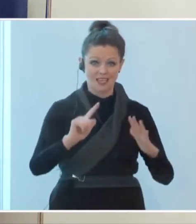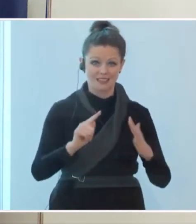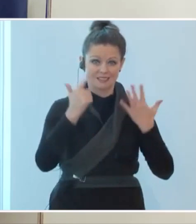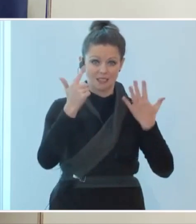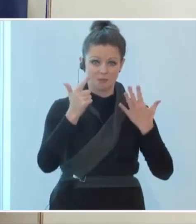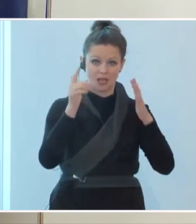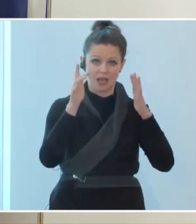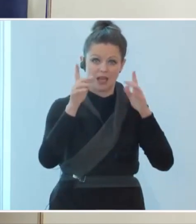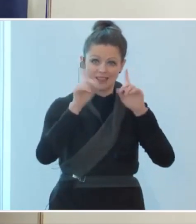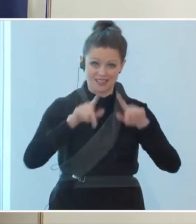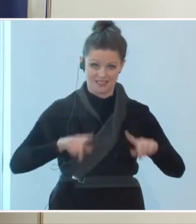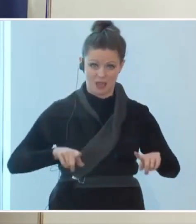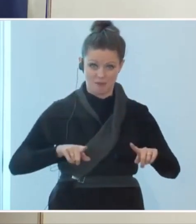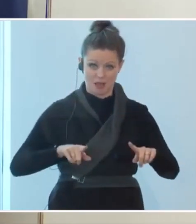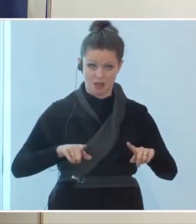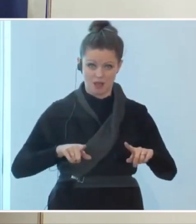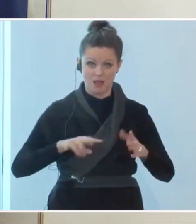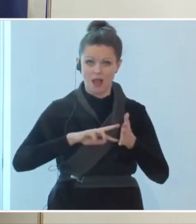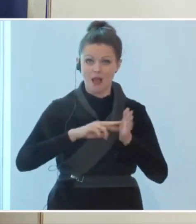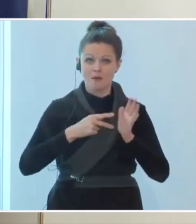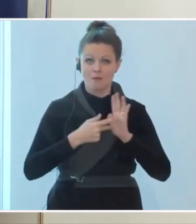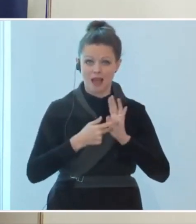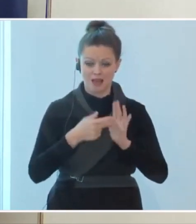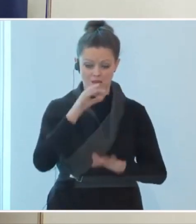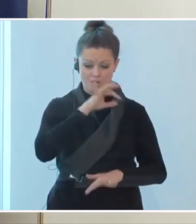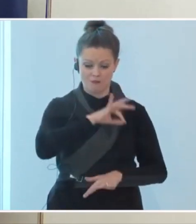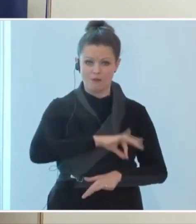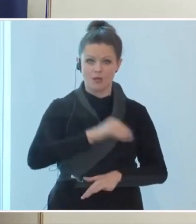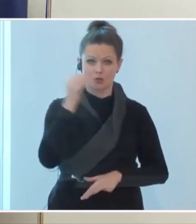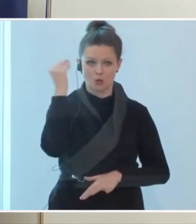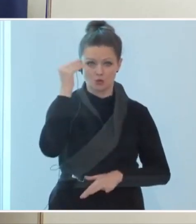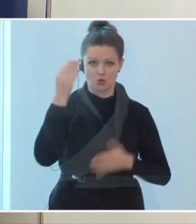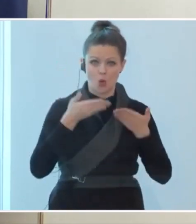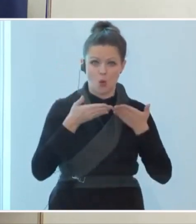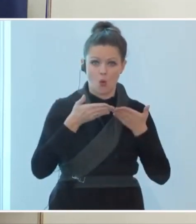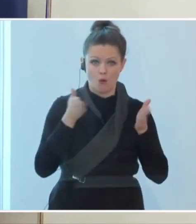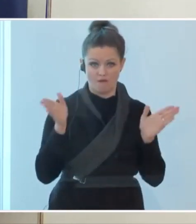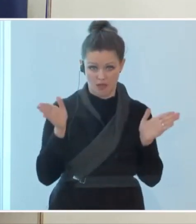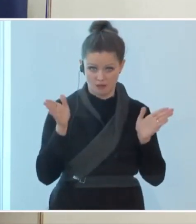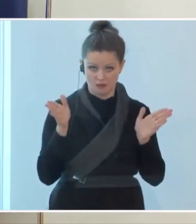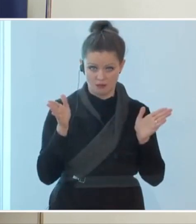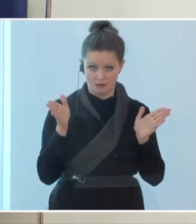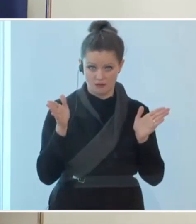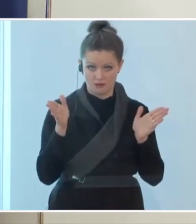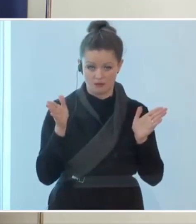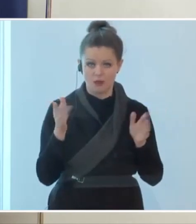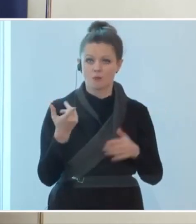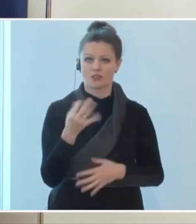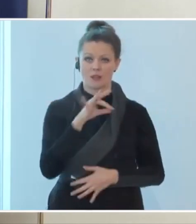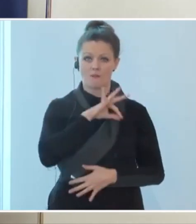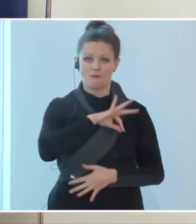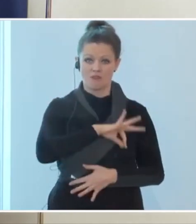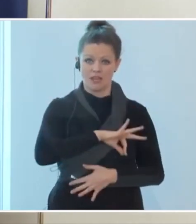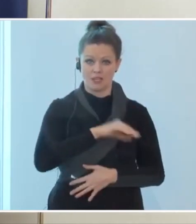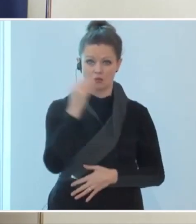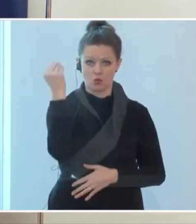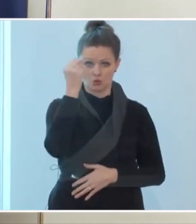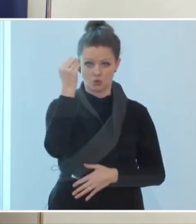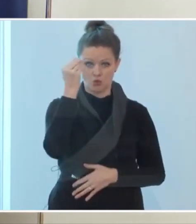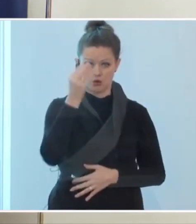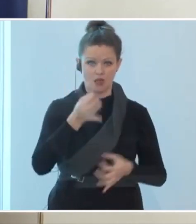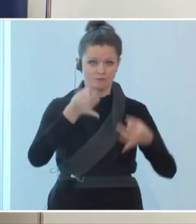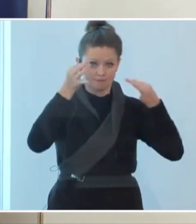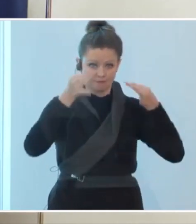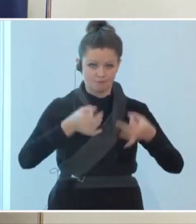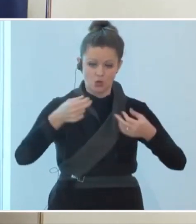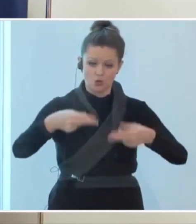wir wie geplant die Pflichtschulen öffnen werden. Das heißt, in den Pflichtschulen gibt es eine vollständige